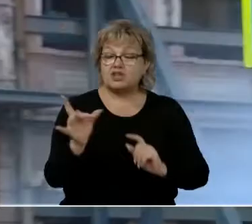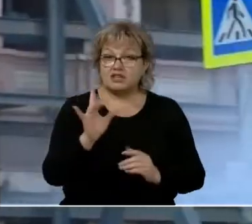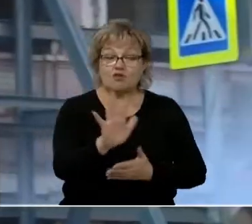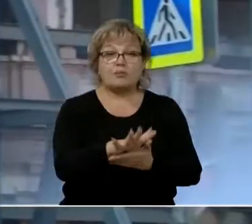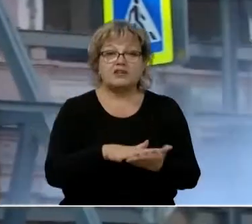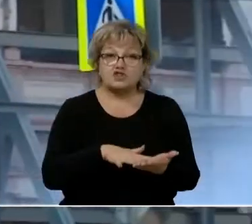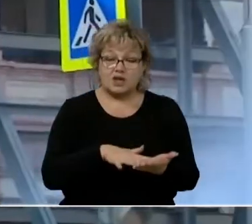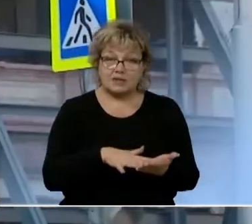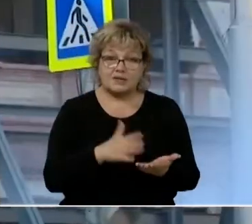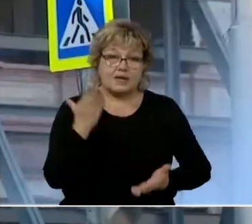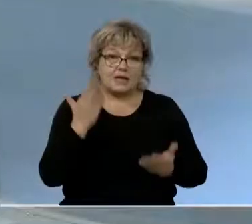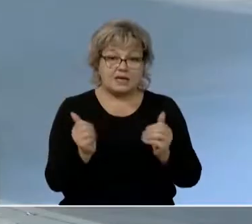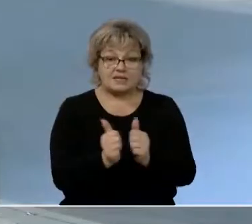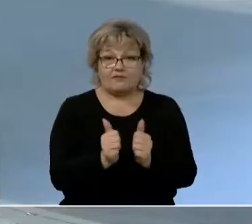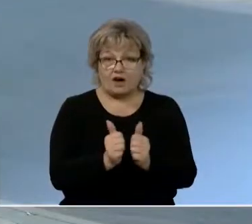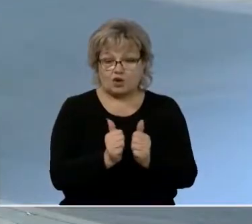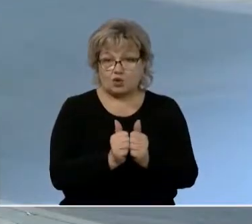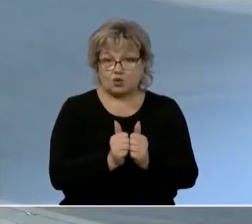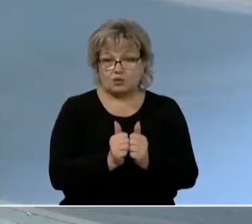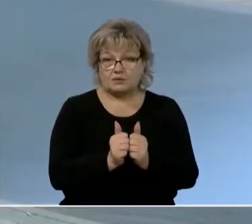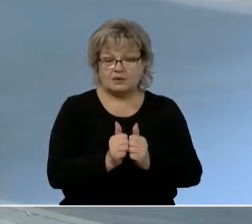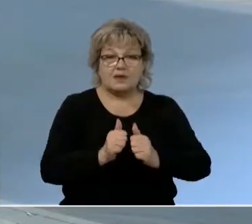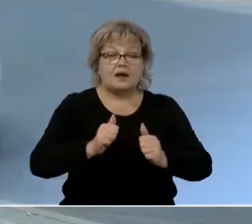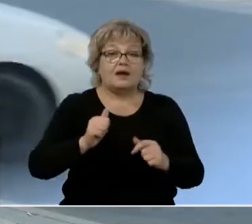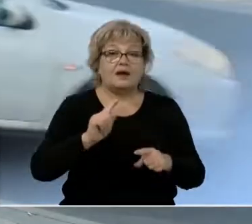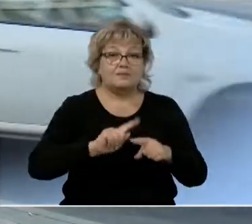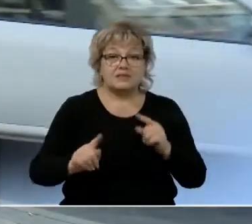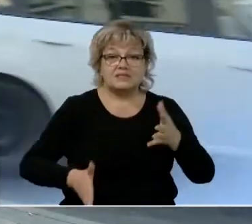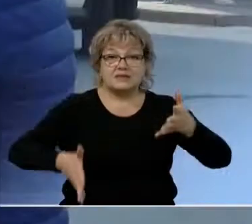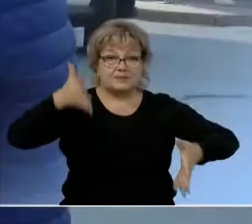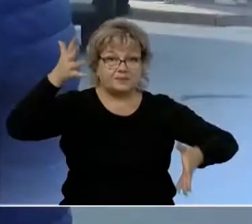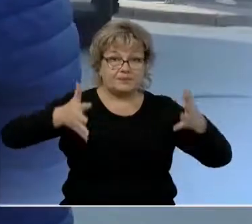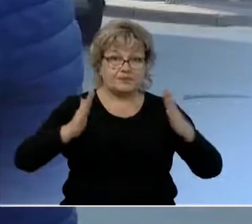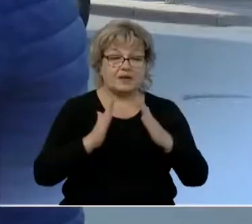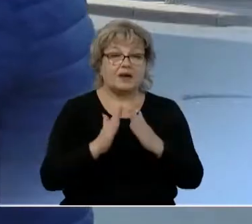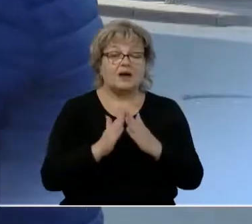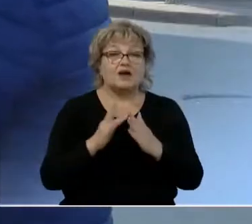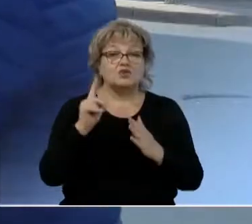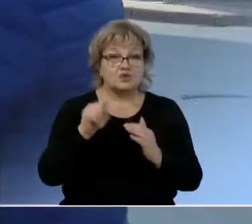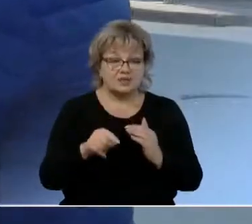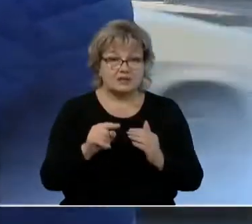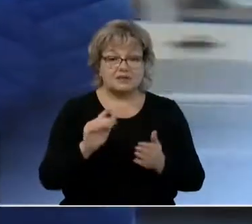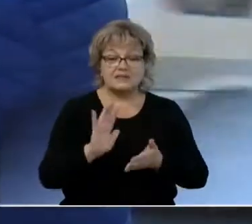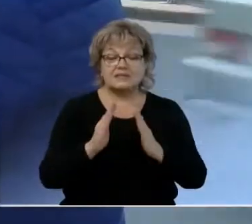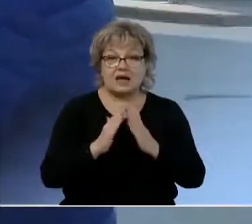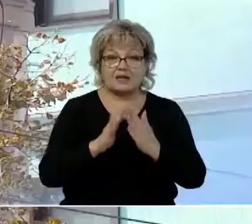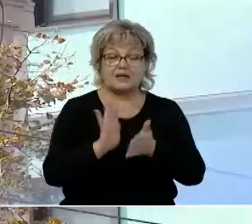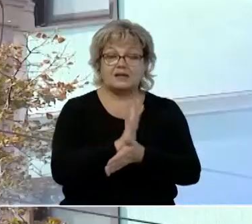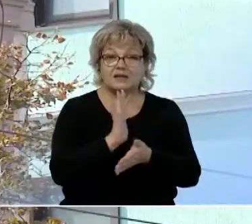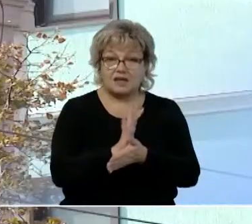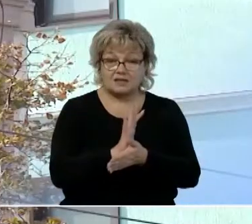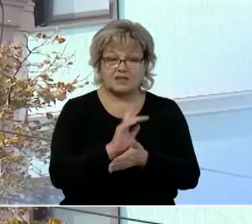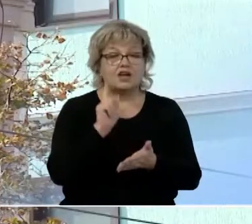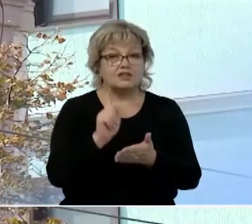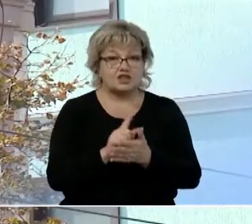продолжается. И если вокруг на могучих золотых дрожжах лезут в вышину кирпич и камень, то здание редакции Приазовского края